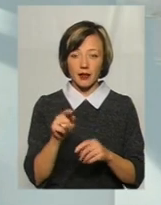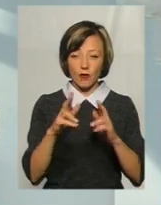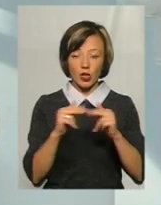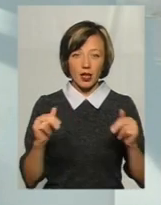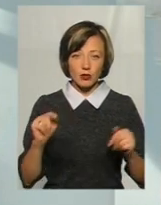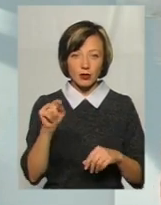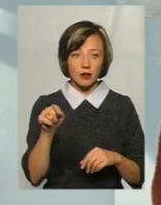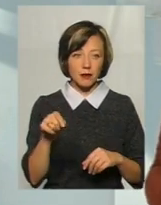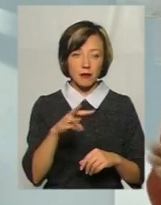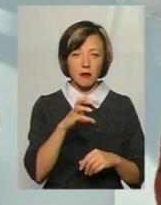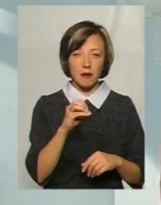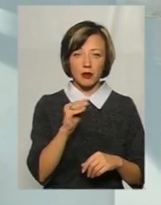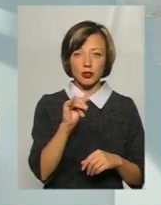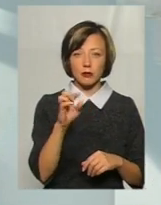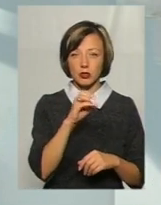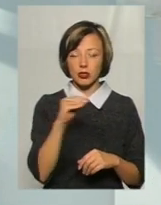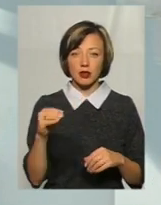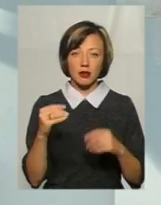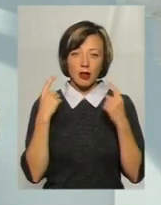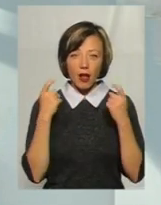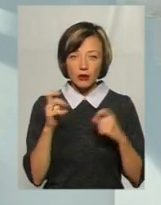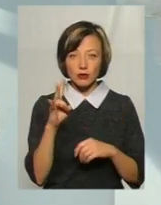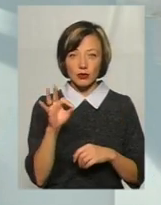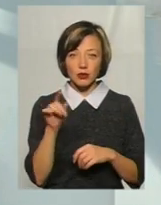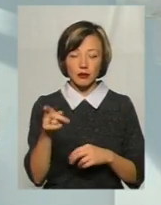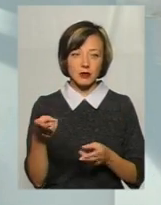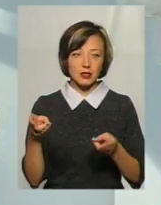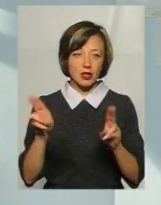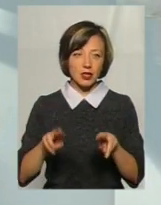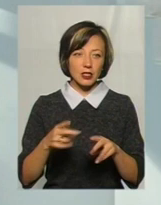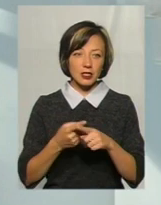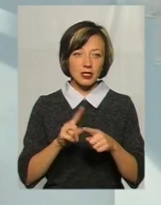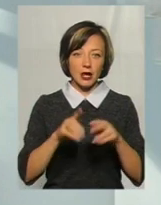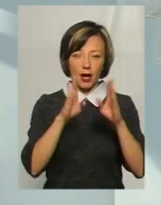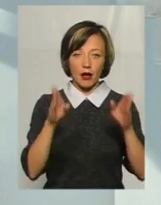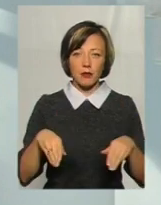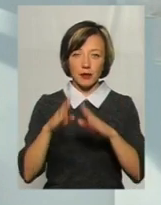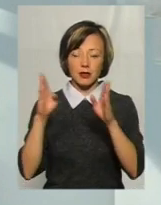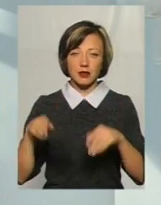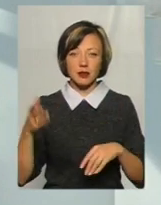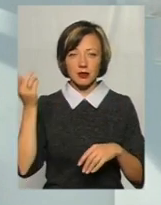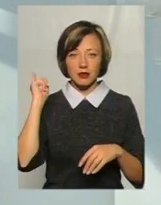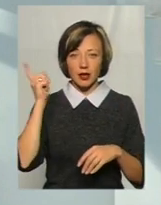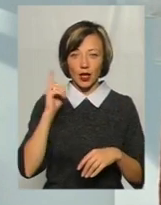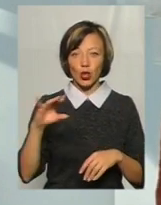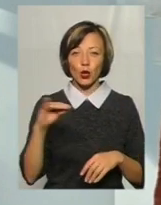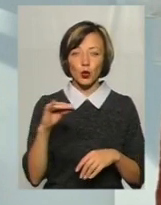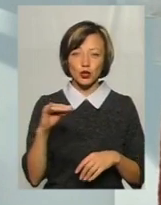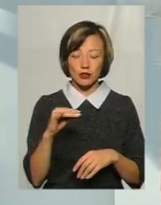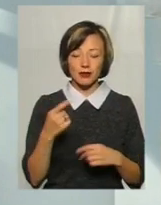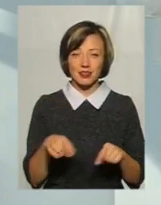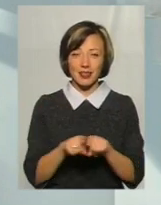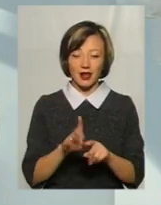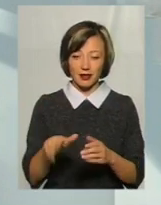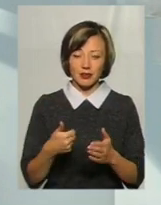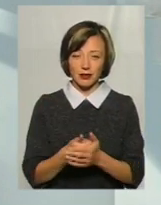фортецю, дійсно, класно, але от як там залишилися ці кабінки, ще коли приїжджав Ющенко, так і